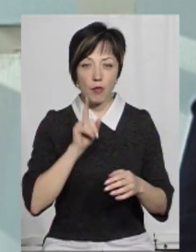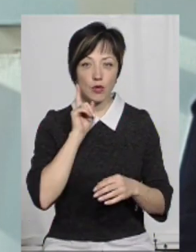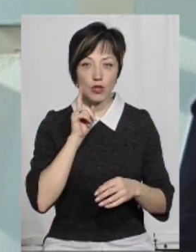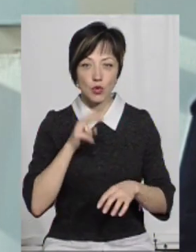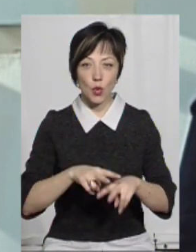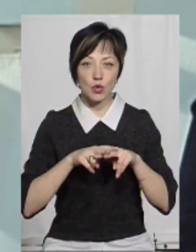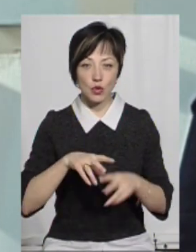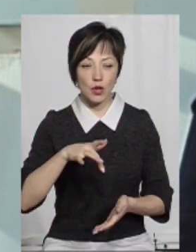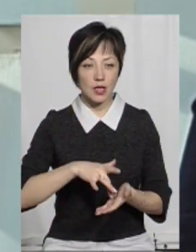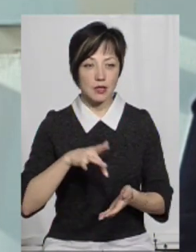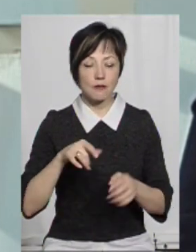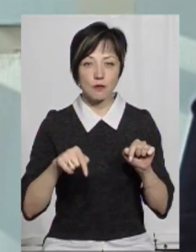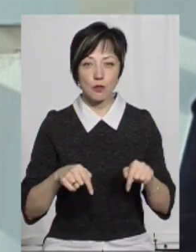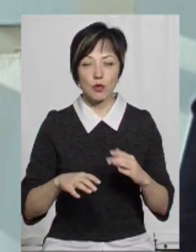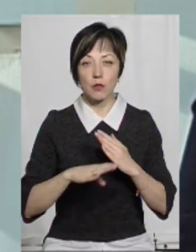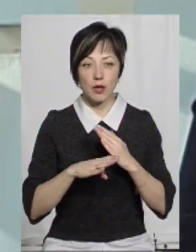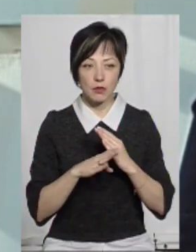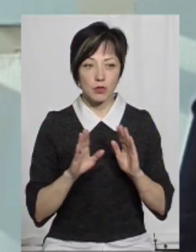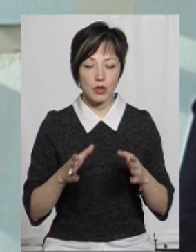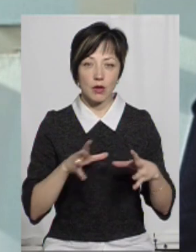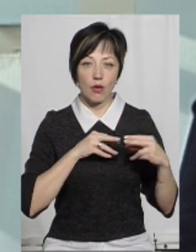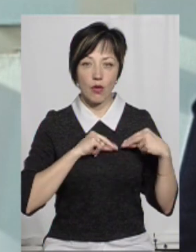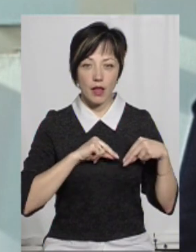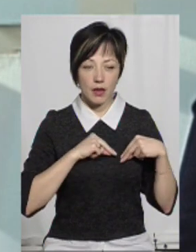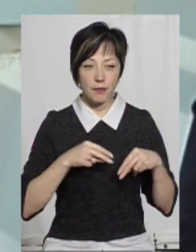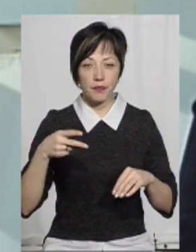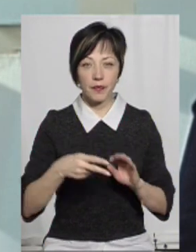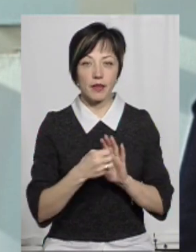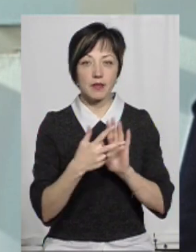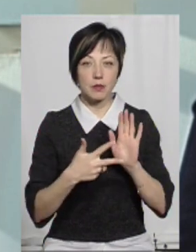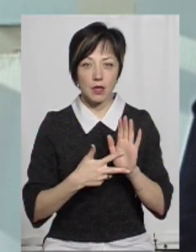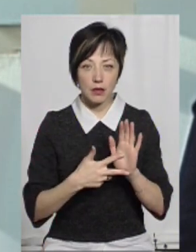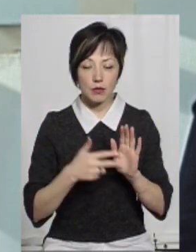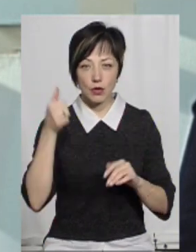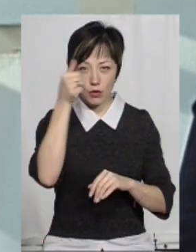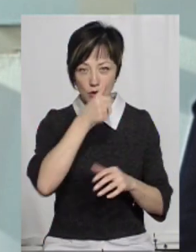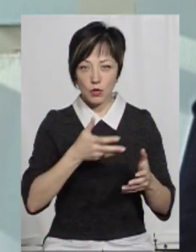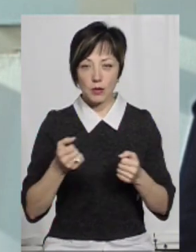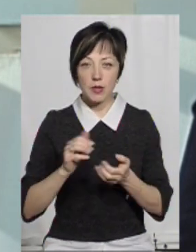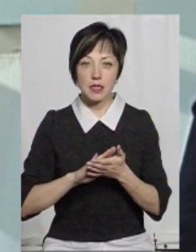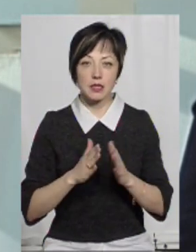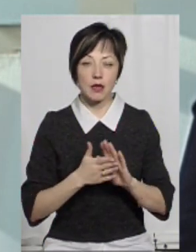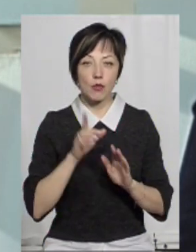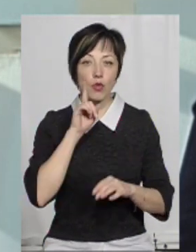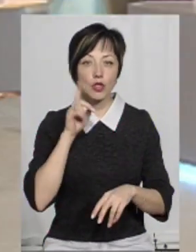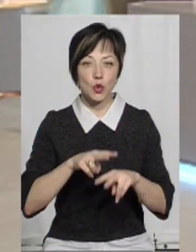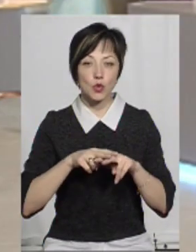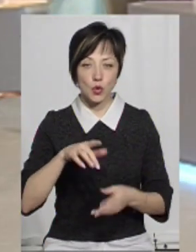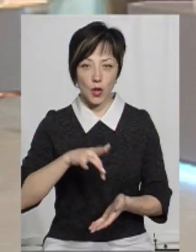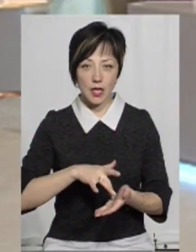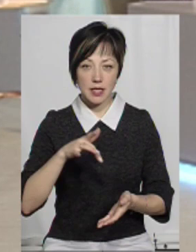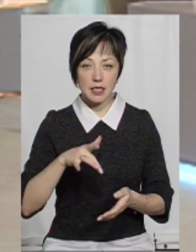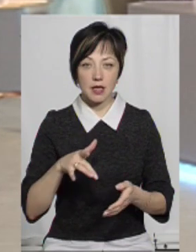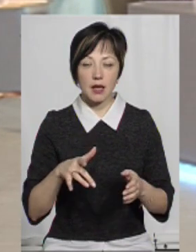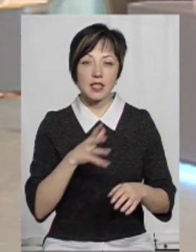молодіжну столицю. В цьому нам будуть допомагати наші колеги, які в 2018 році отримали статус молодіжної столиці.